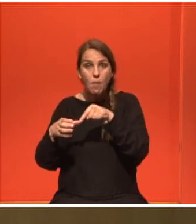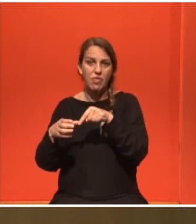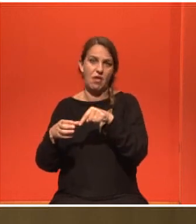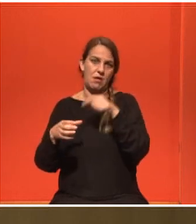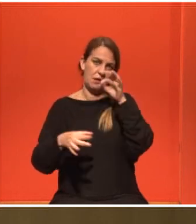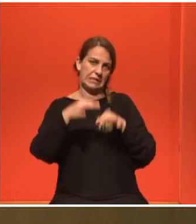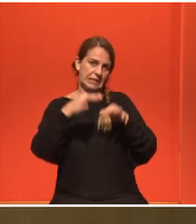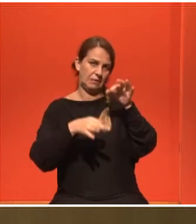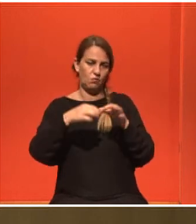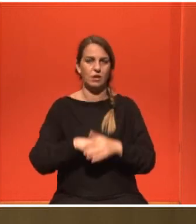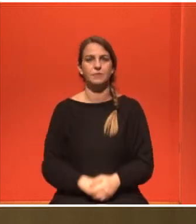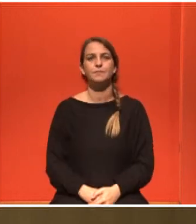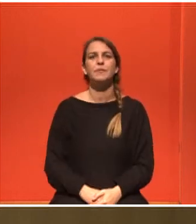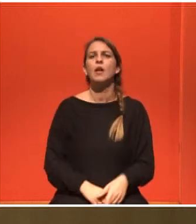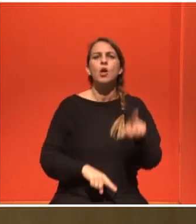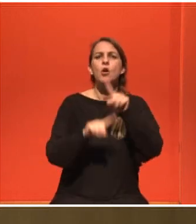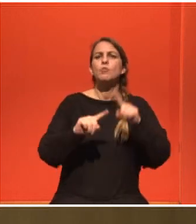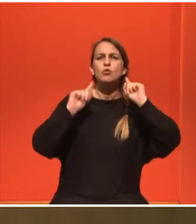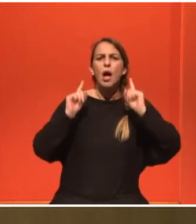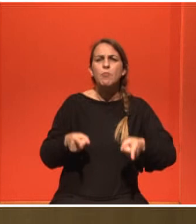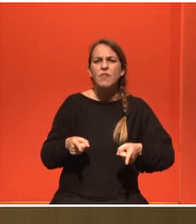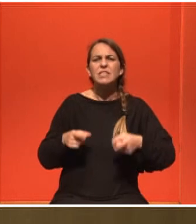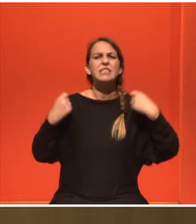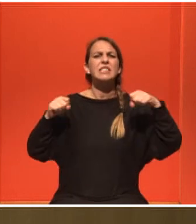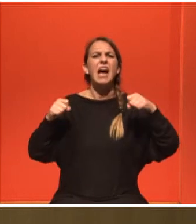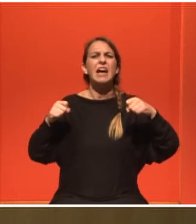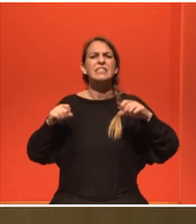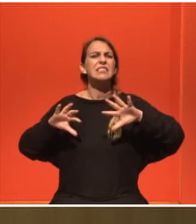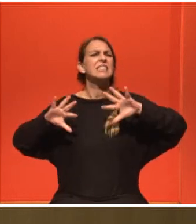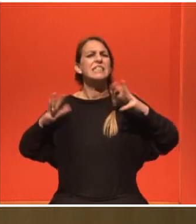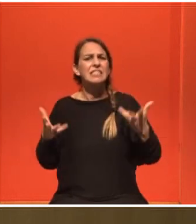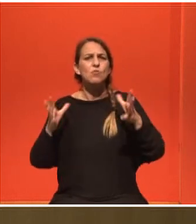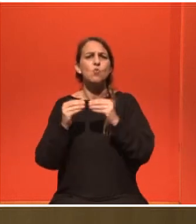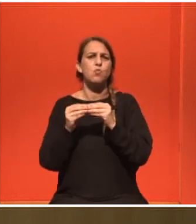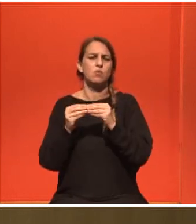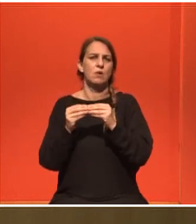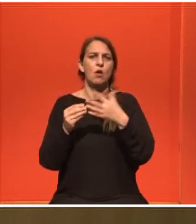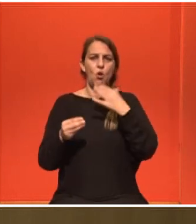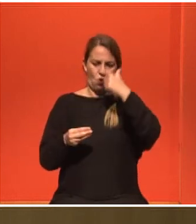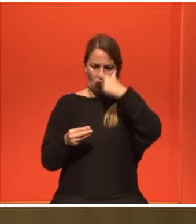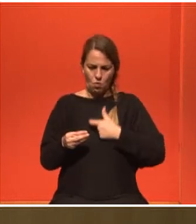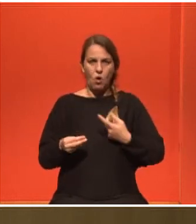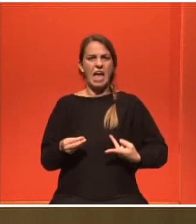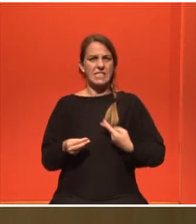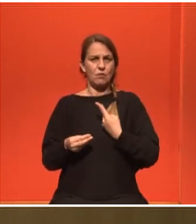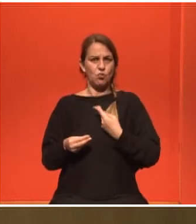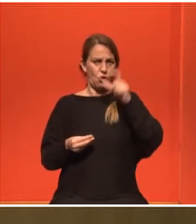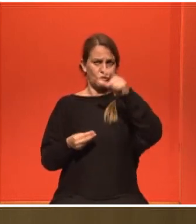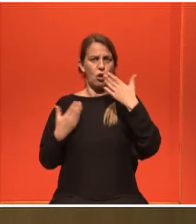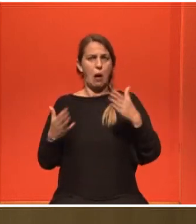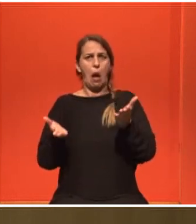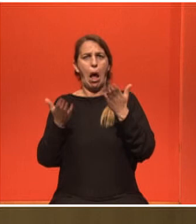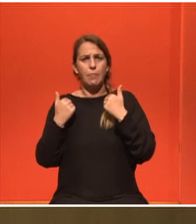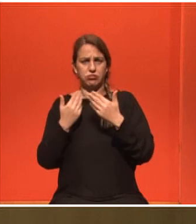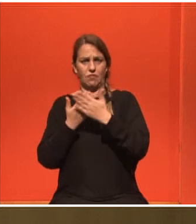Επανέρχομαι να ρωτήσω ποιος καθορίζει το πρωτόκολλο άσκησα να ασθενεί. Η χειρουργός μου δεν με βοήθησε καθόλου. Ογκολόγος το ίδιο. Η φυσικοθεραπεύτε όλου συμβουλευτικά ελάχιστα.